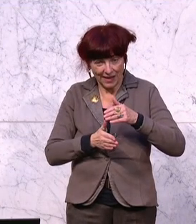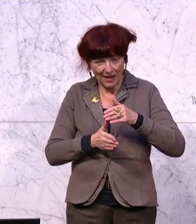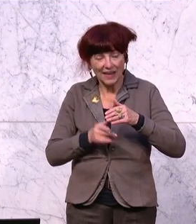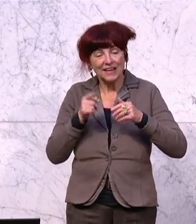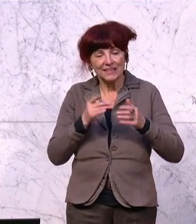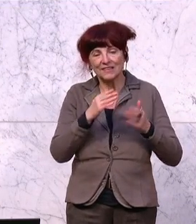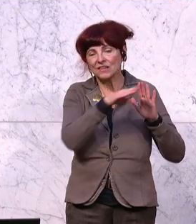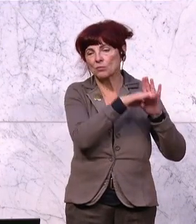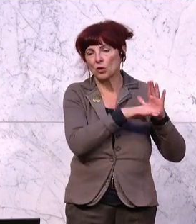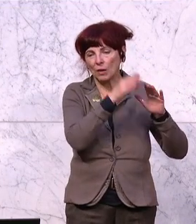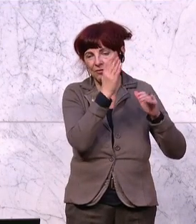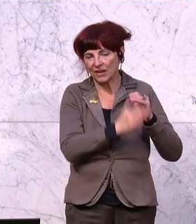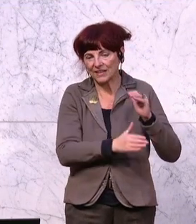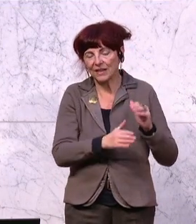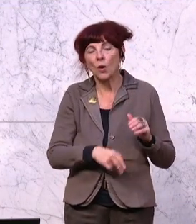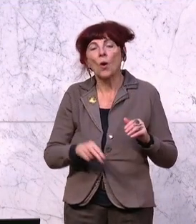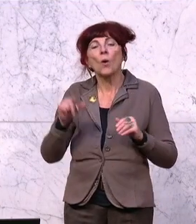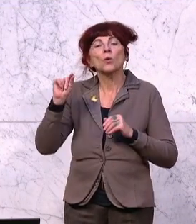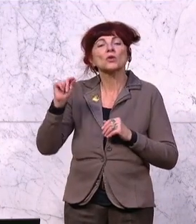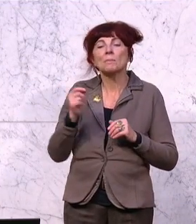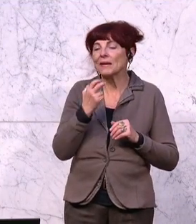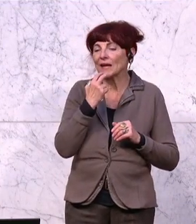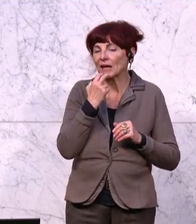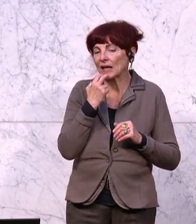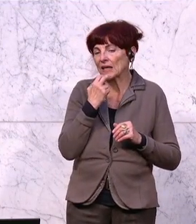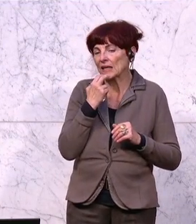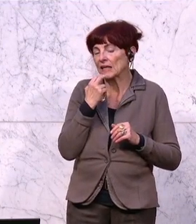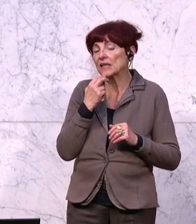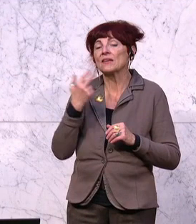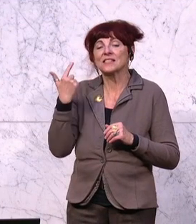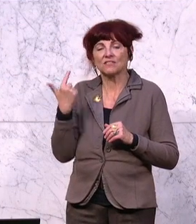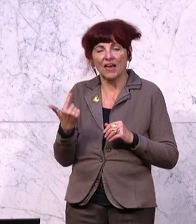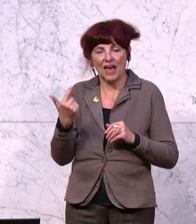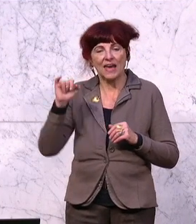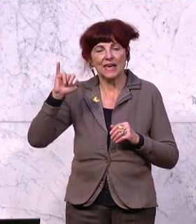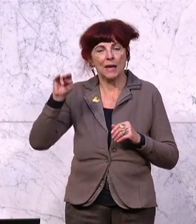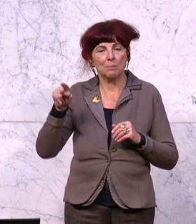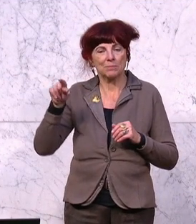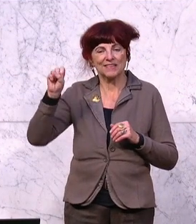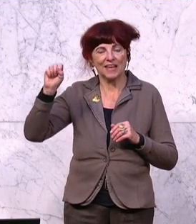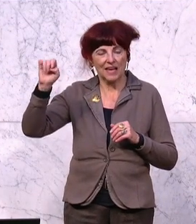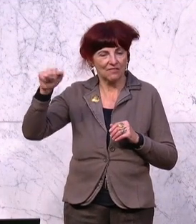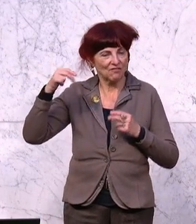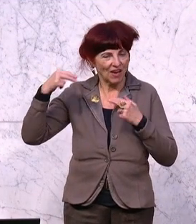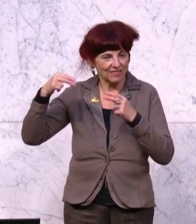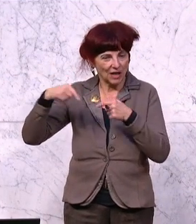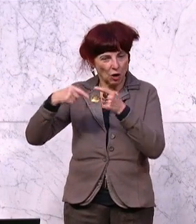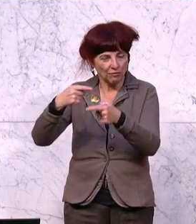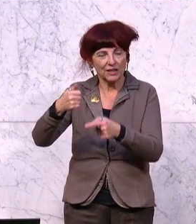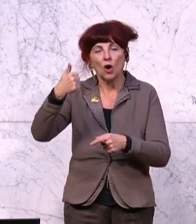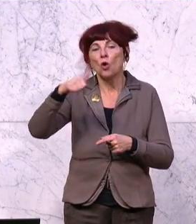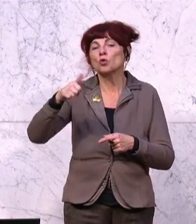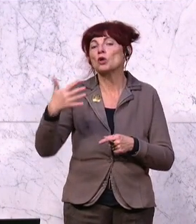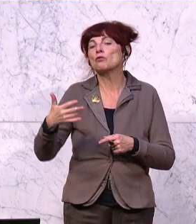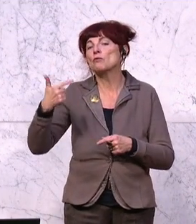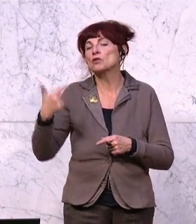abgeschlossen und die Mikroelektronik 2 IPSE läuft weiter und auch hier haben wir 125 Millionen Euro auf den Markt